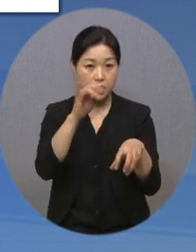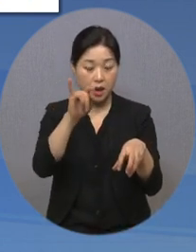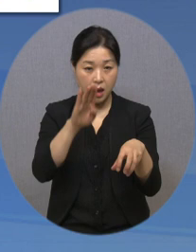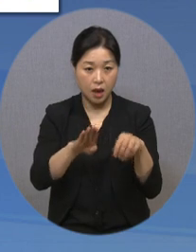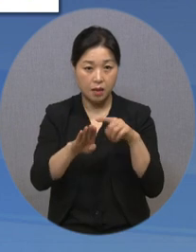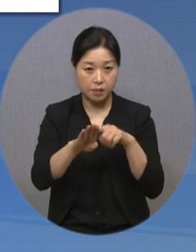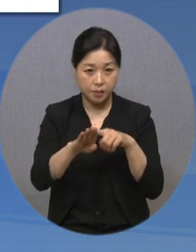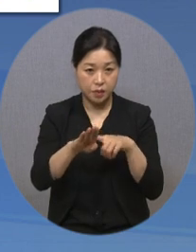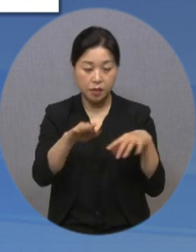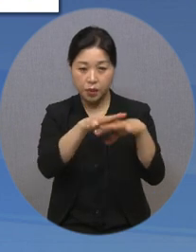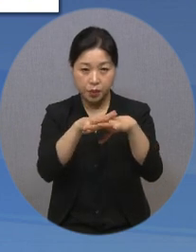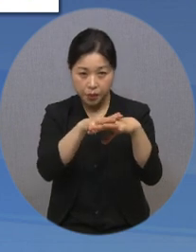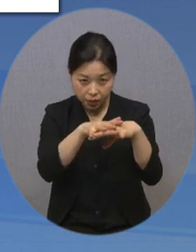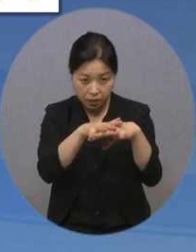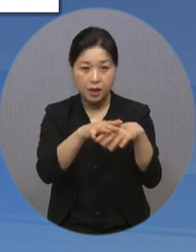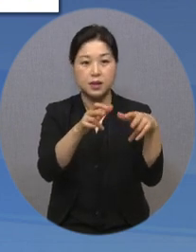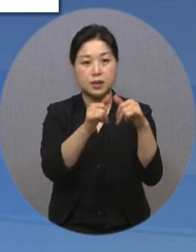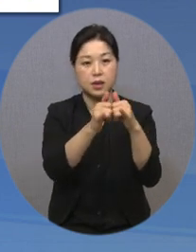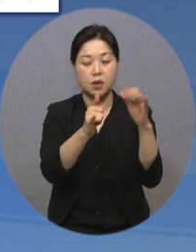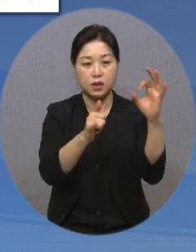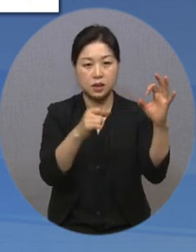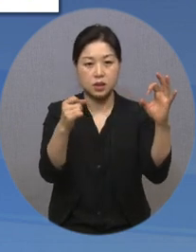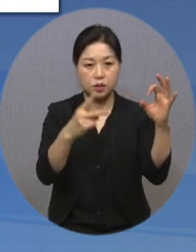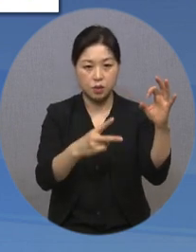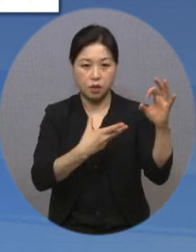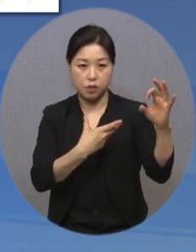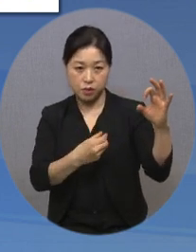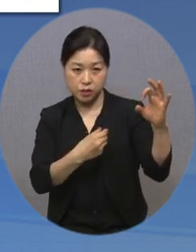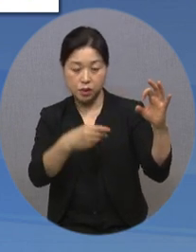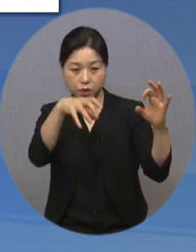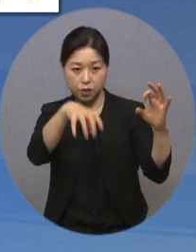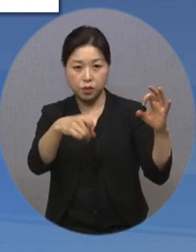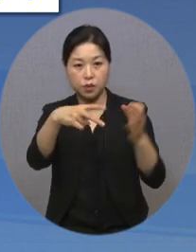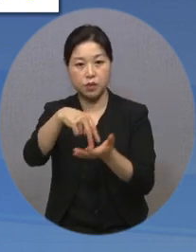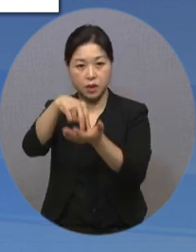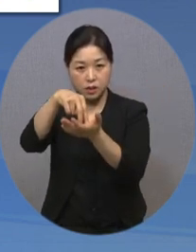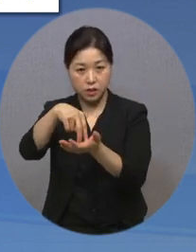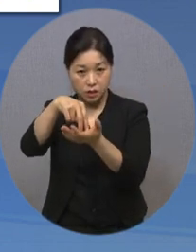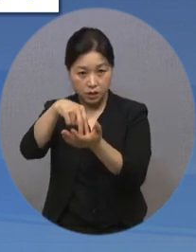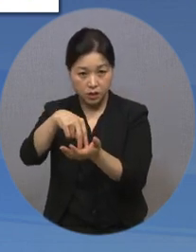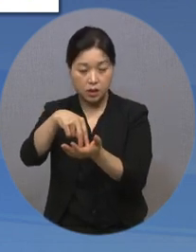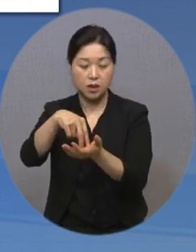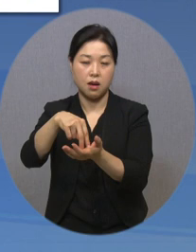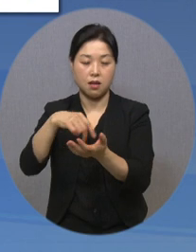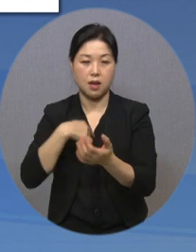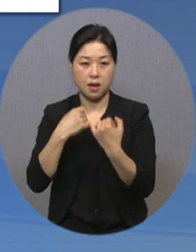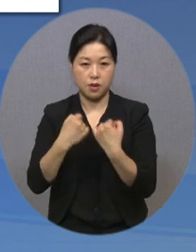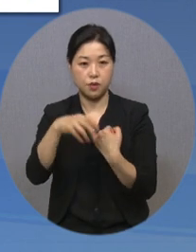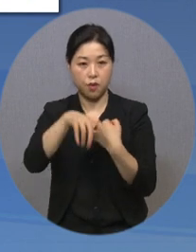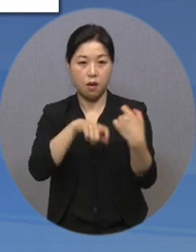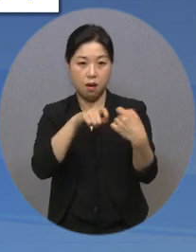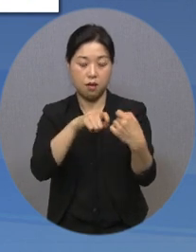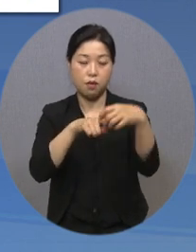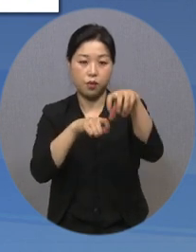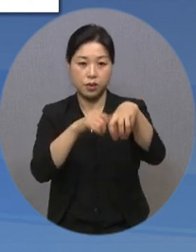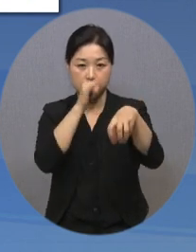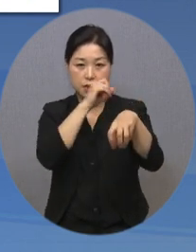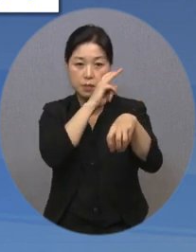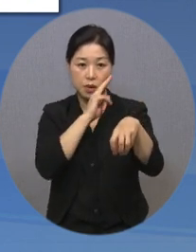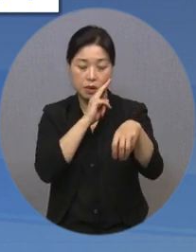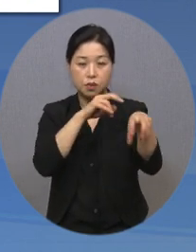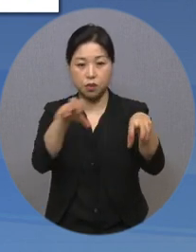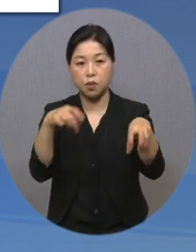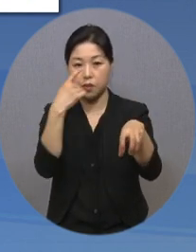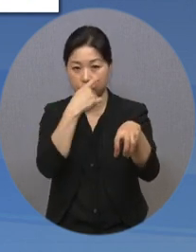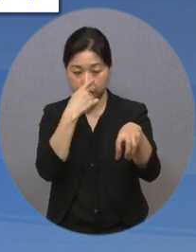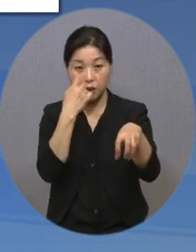활용해 장애인 화장실과 수유실, 승강기 등 이용자 위치와 가까운 주변 편의시설을 검색할 수 있습니다.